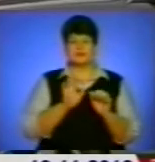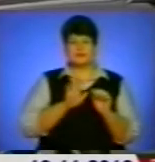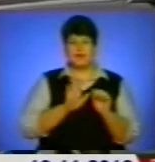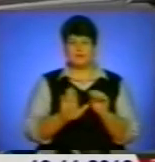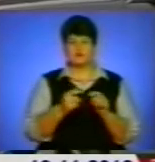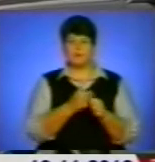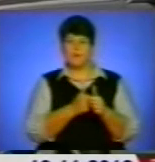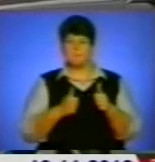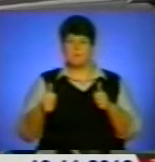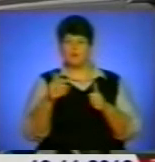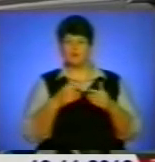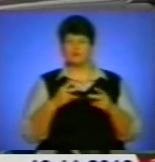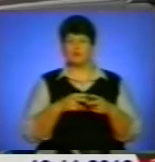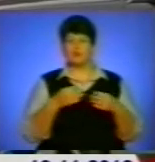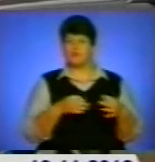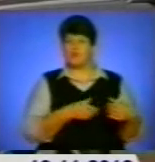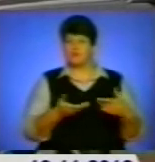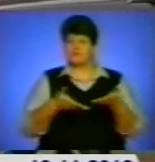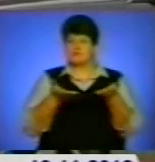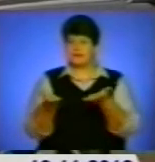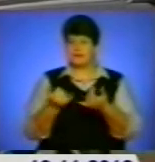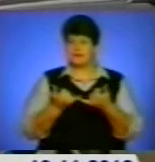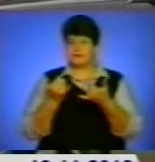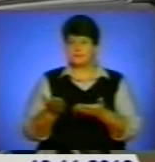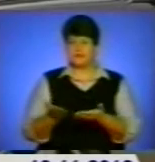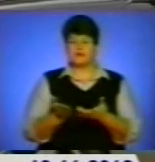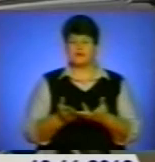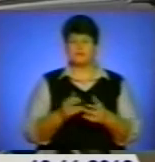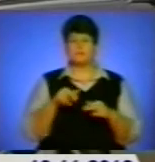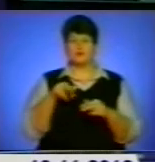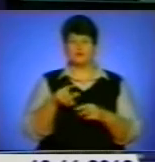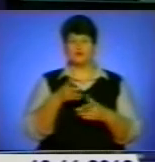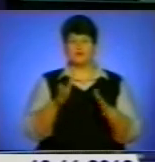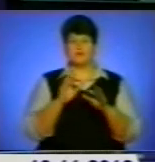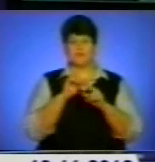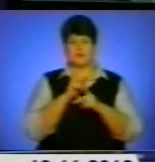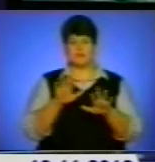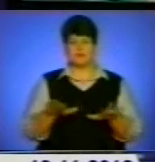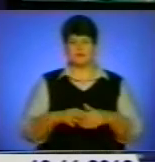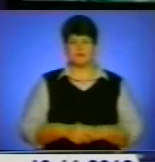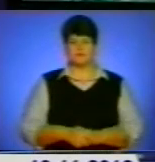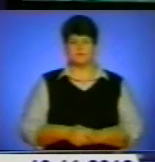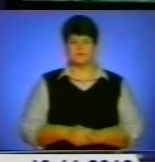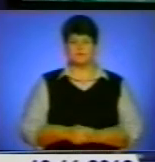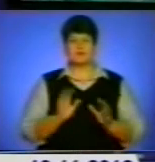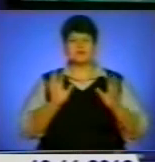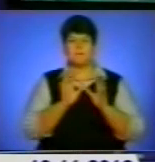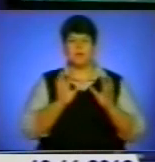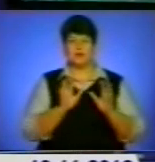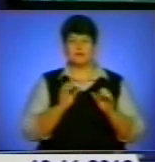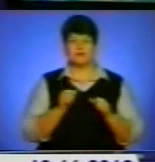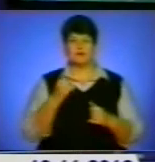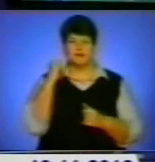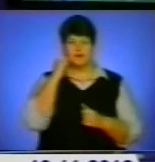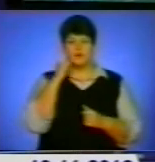Ну і не переходили дорогу в неправильних місцях. Дбати про безпеку на дорогах